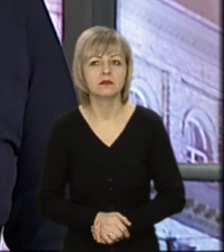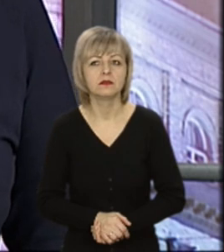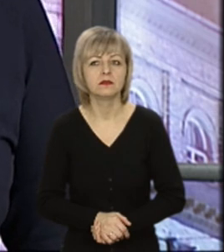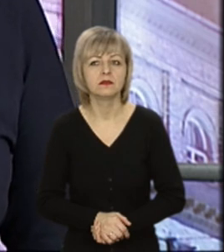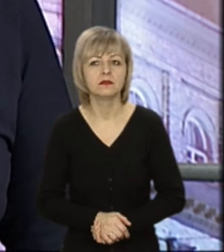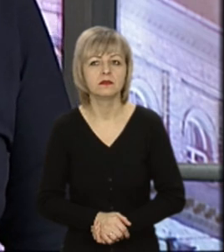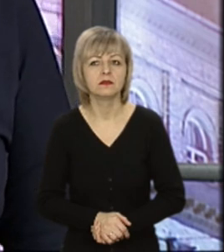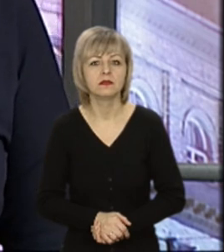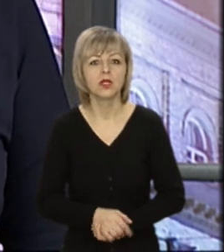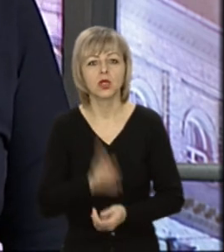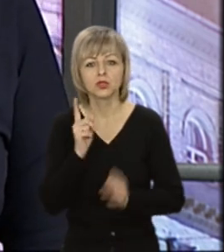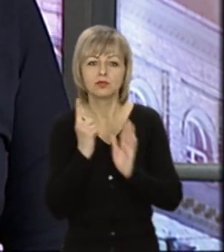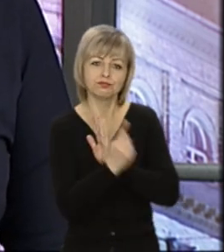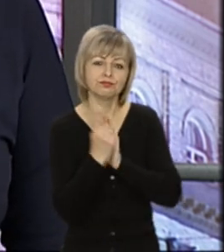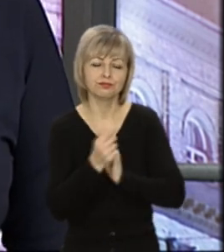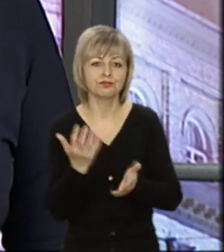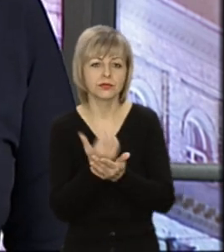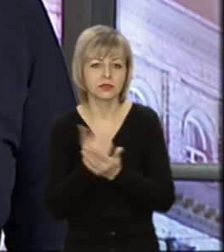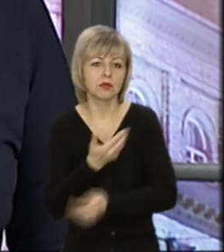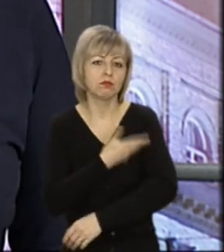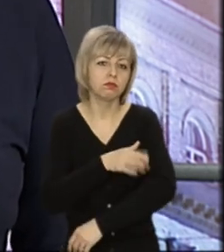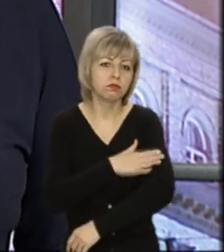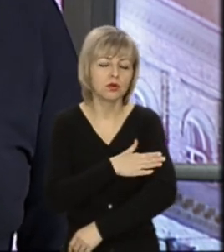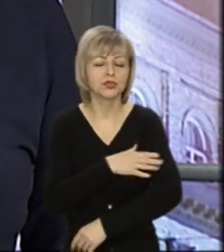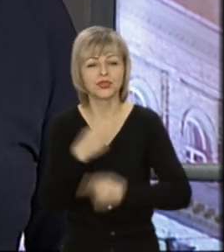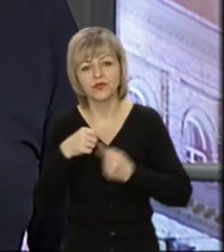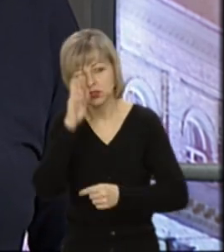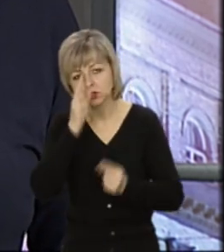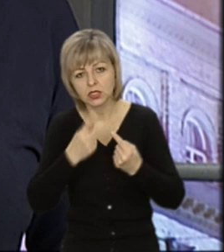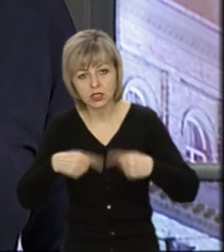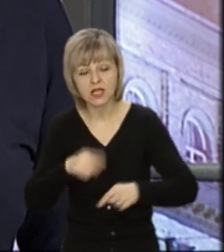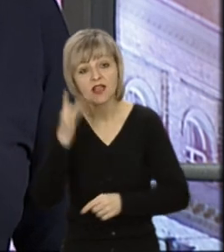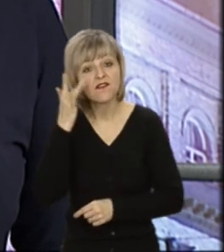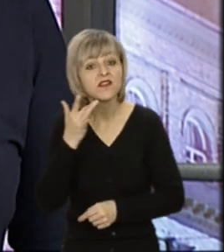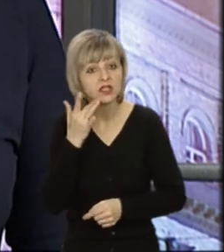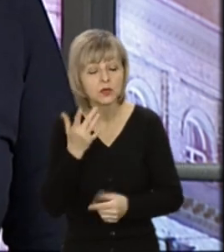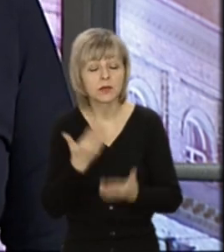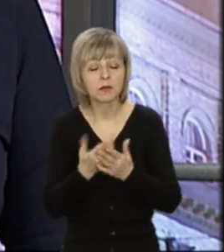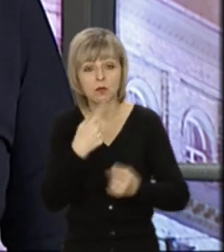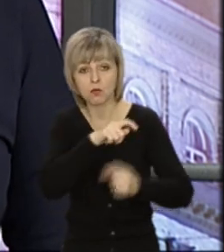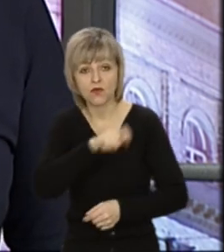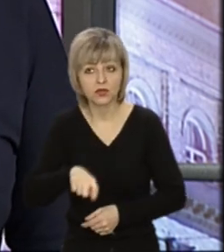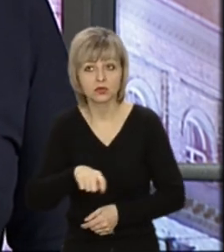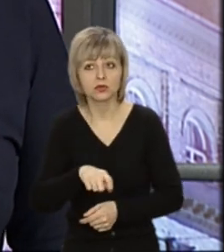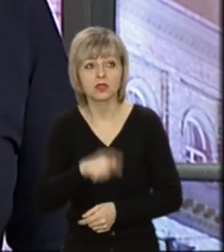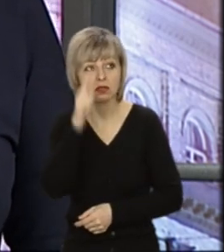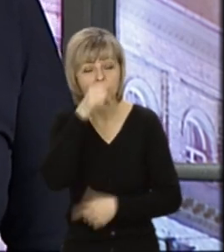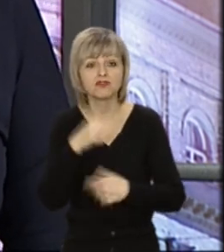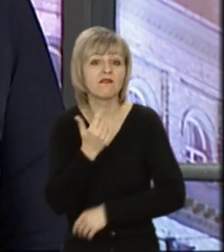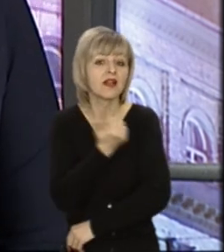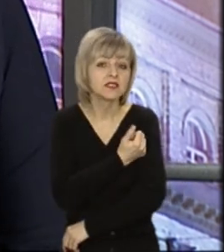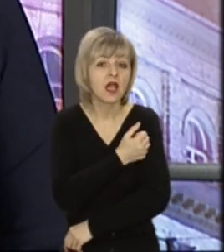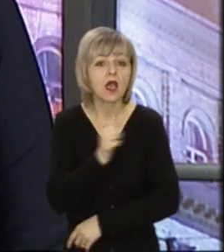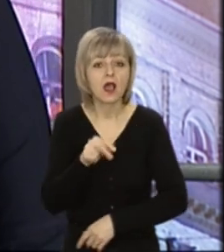людей наших працює за кордоном, власне, і в Польщі, і в інших країнах. І вони вже, якщо повернуться, може, вони вже там вакциновані,